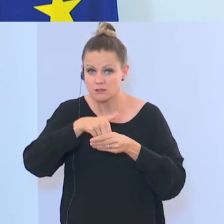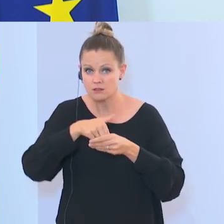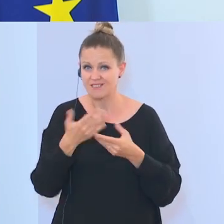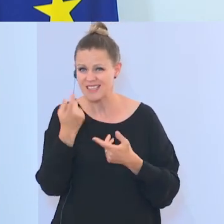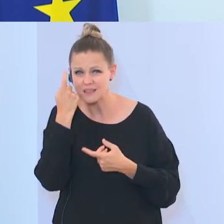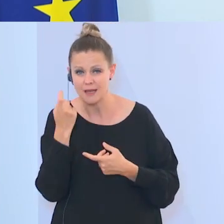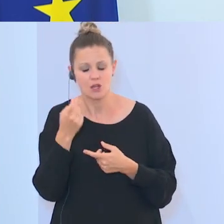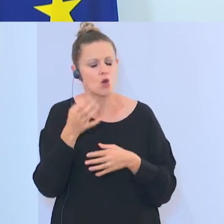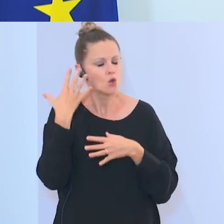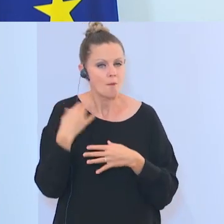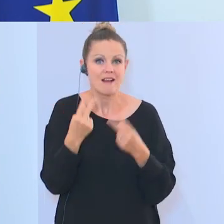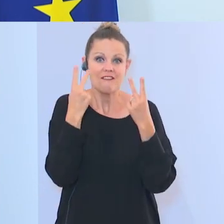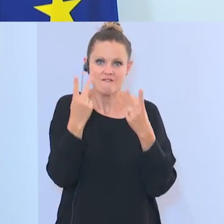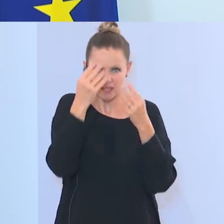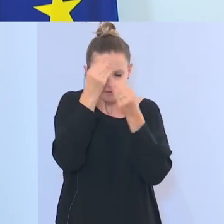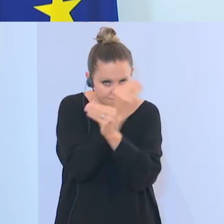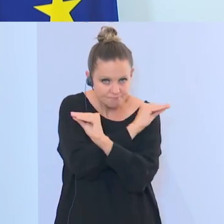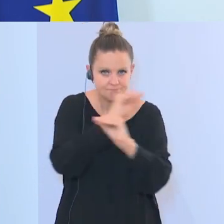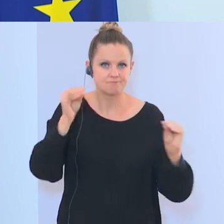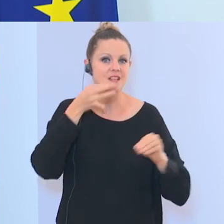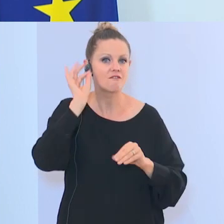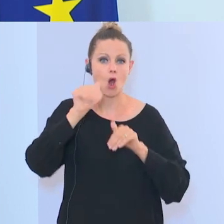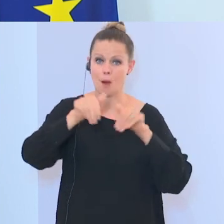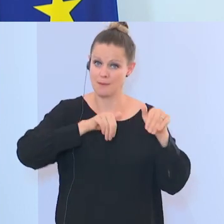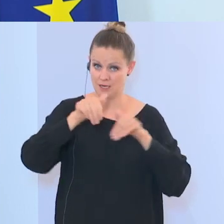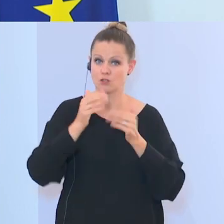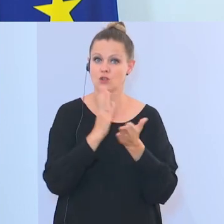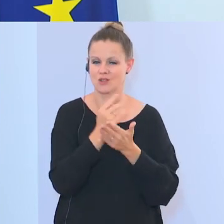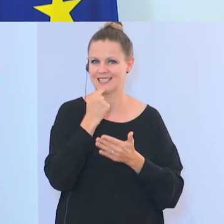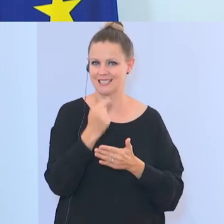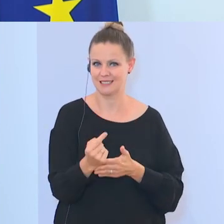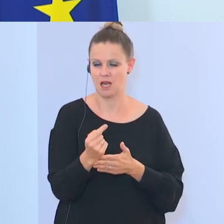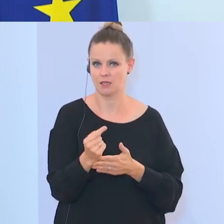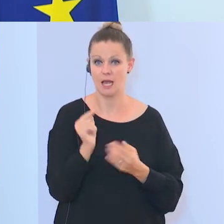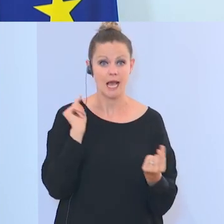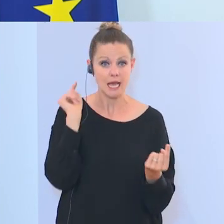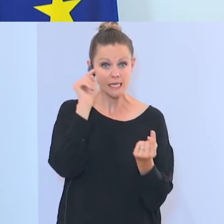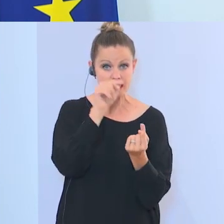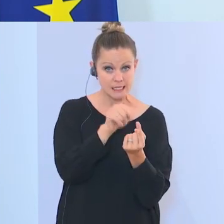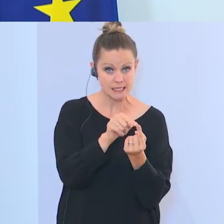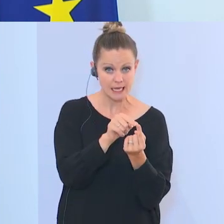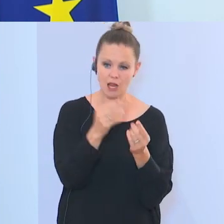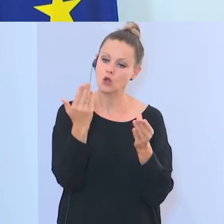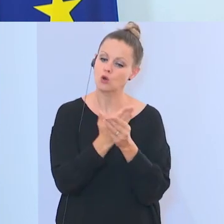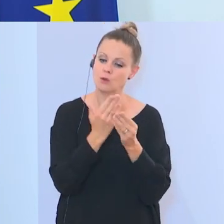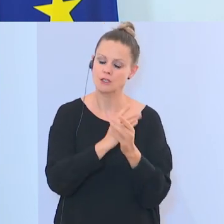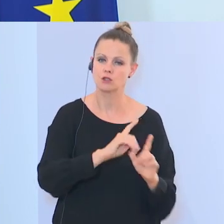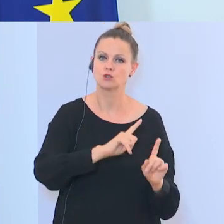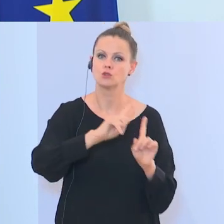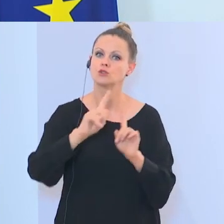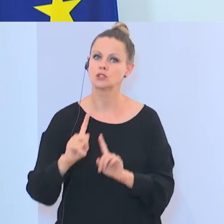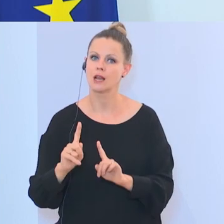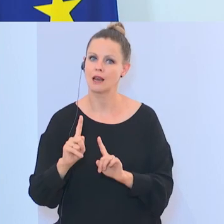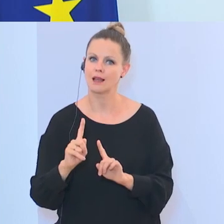wichtig und das möchte ich nochmal unterstreichen, was Frau Ministerin gesagt hat, dass es hier nicht darum geht, eine Dokumentationsstelle